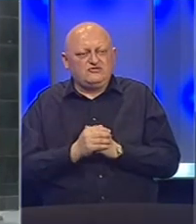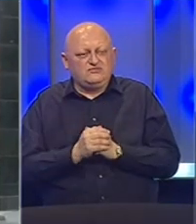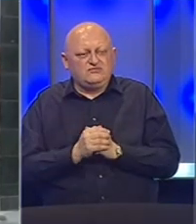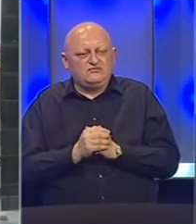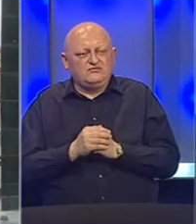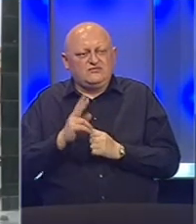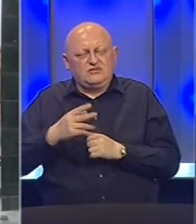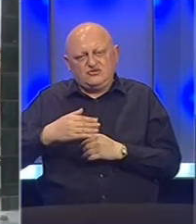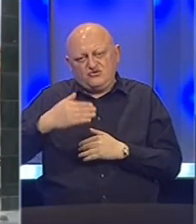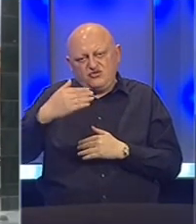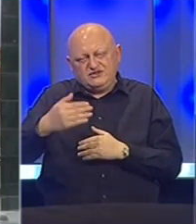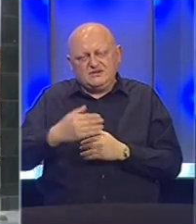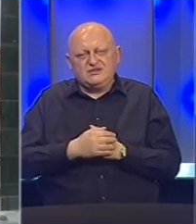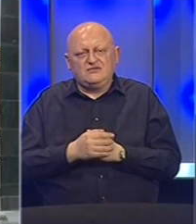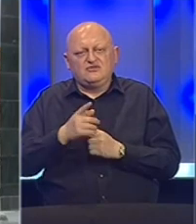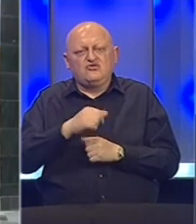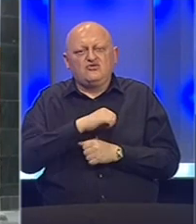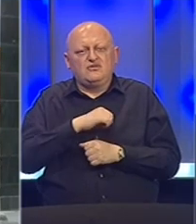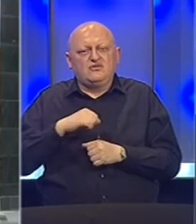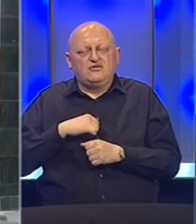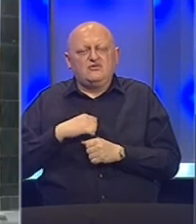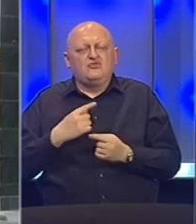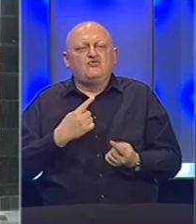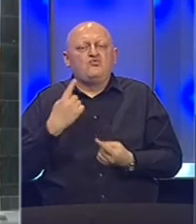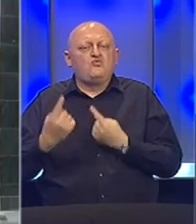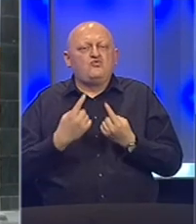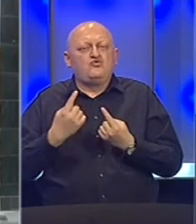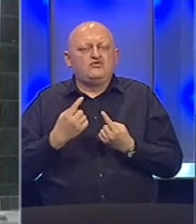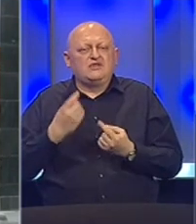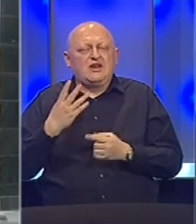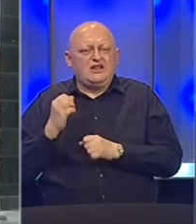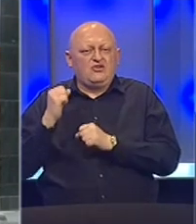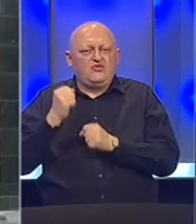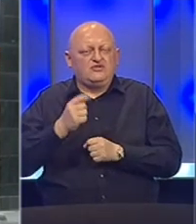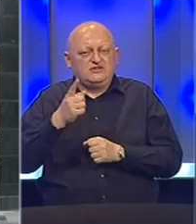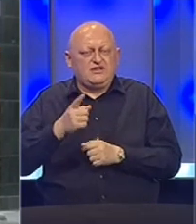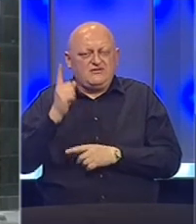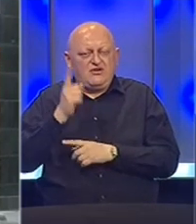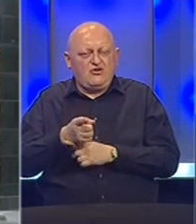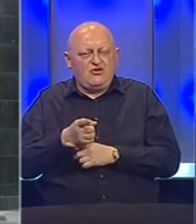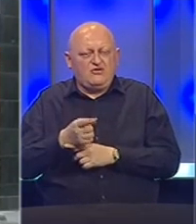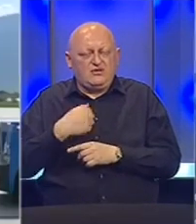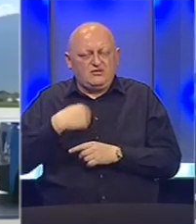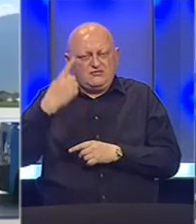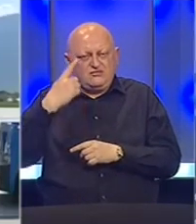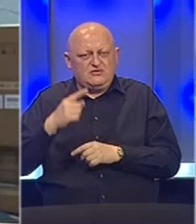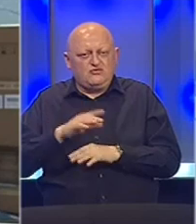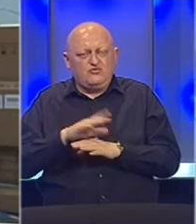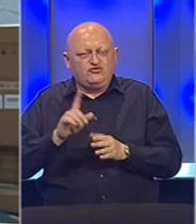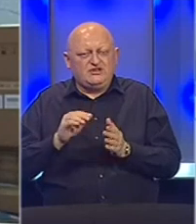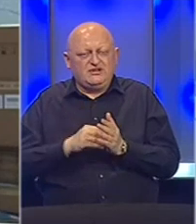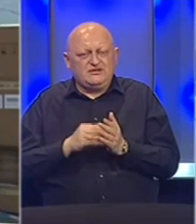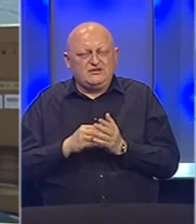Na drugoj strani, to je samo uvjetno, evo i kad je donesena takva odluka, a mislim da je uopće nije